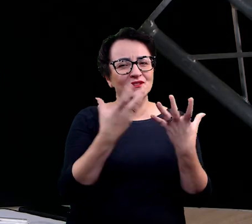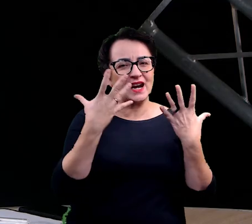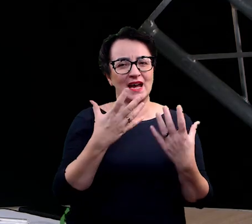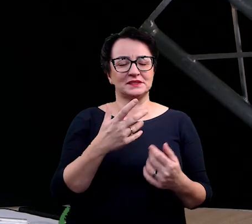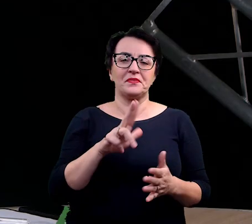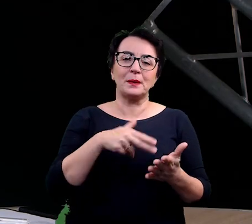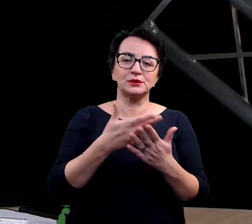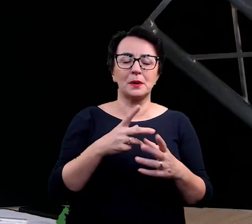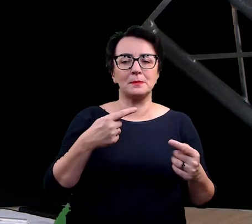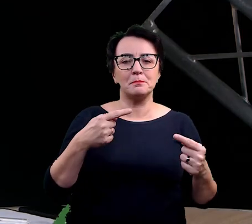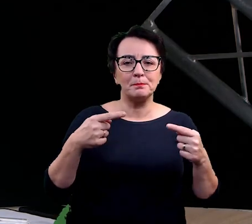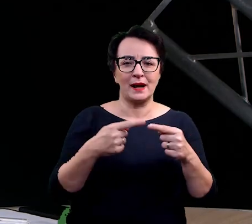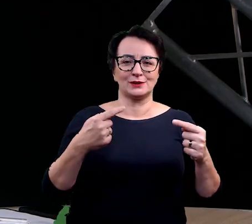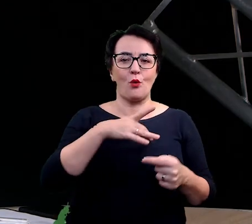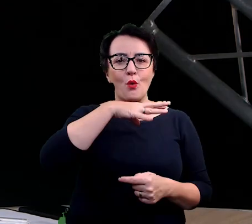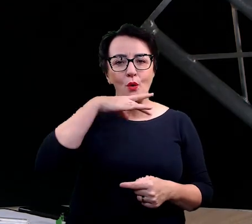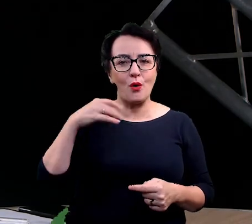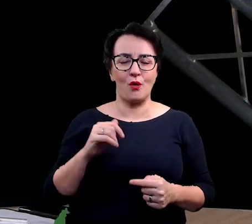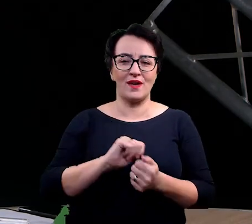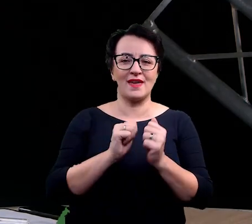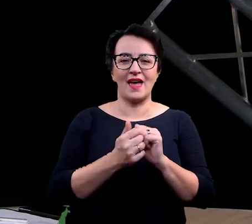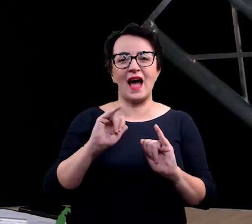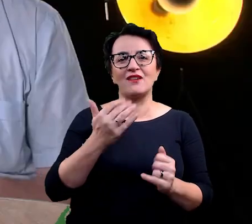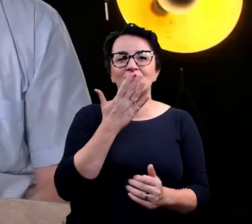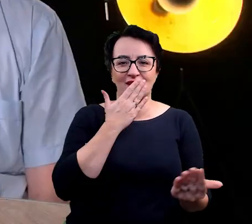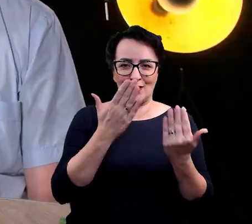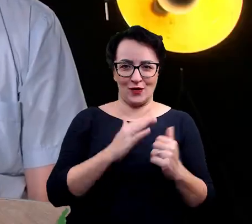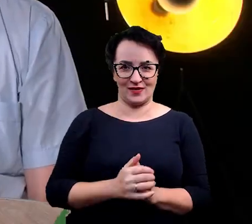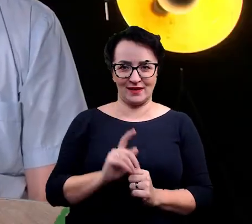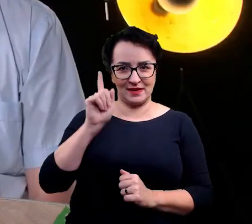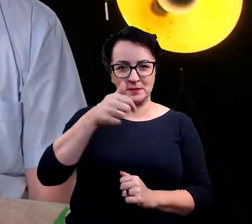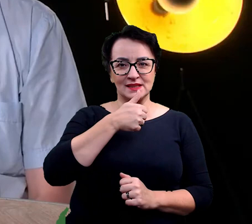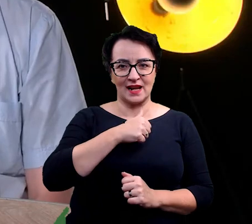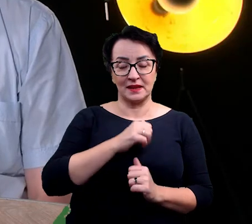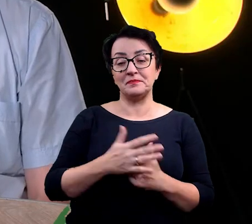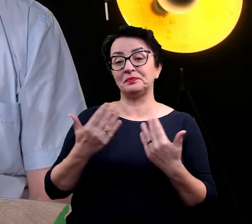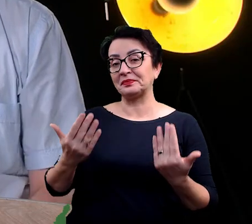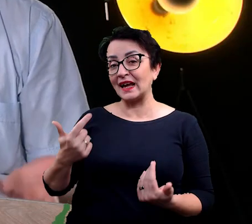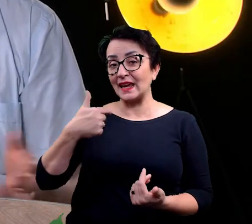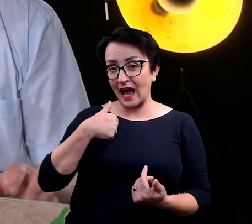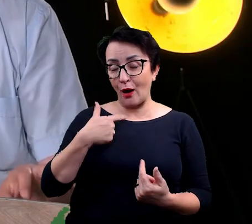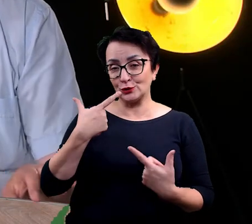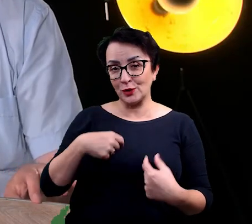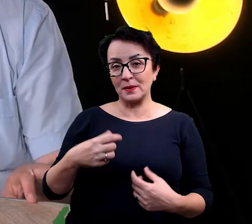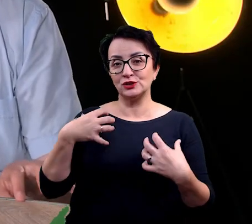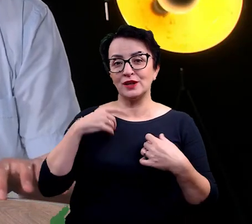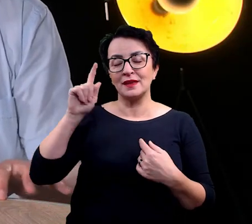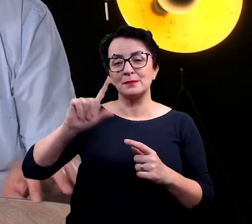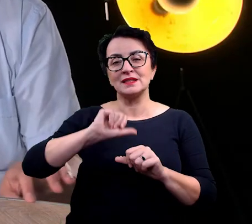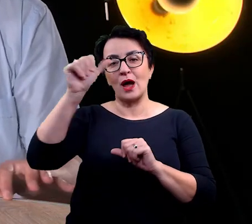kolorem albo jaką wygląda? Dla osoby, która żyje tam cały rok, to myślę, że też może zależy od